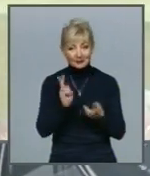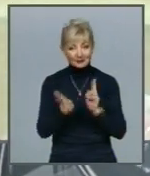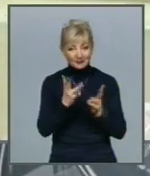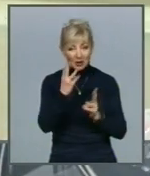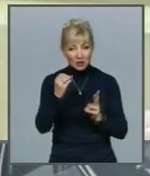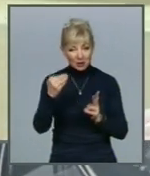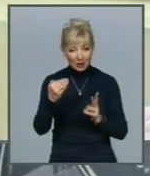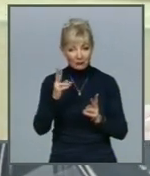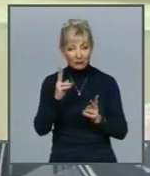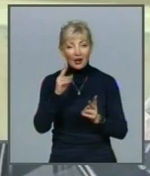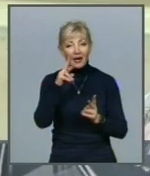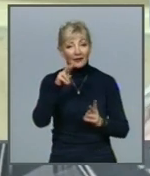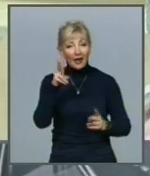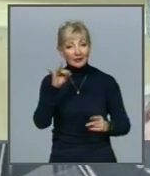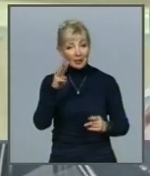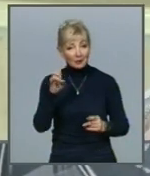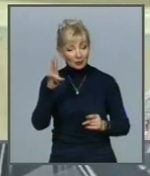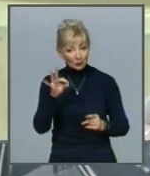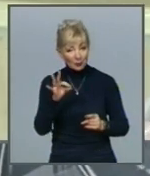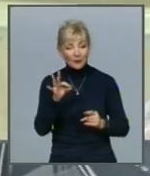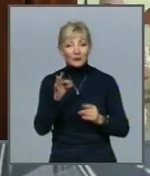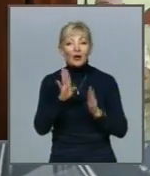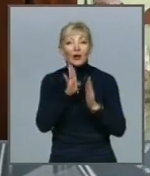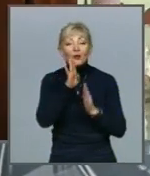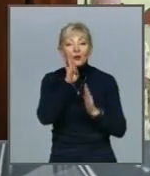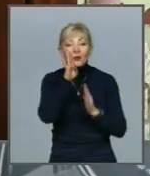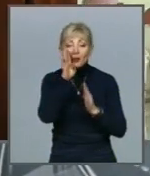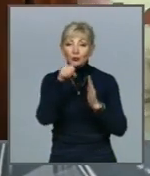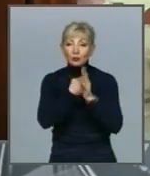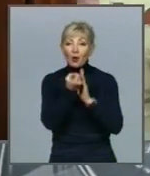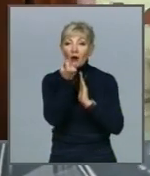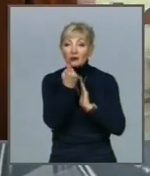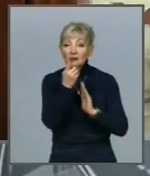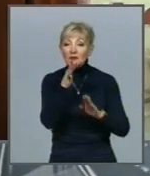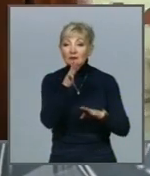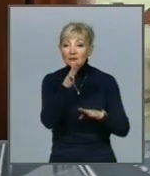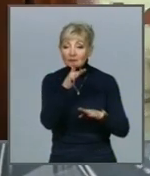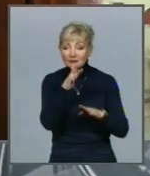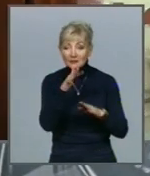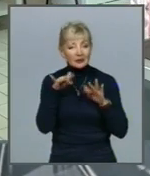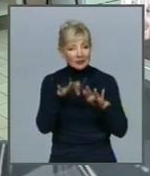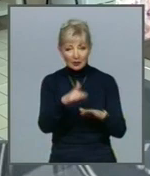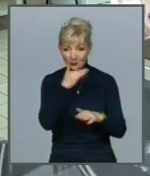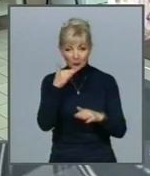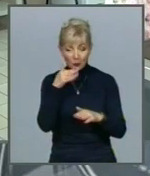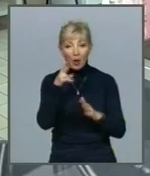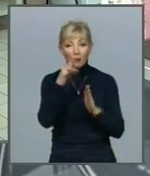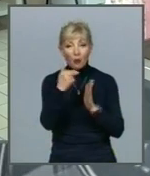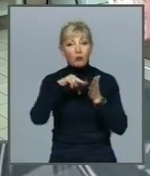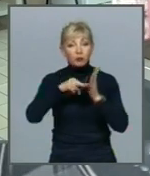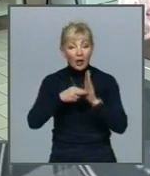Світлани Якименко ближче до 11 ранку справ Сила Селенна За графіком, скоро годувати